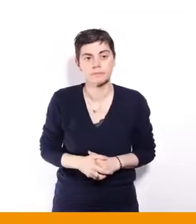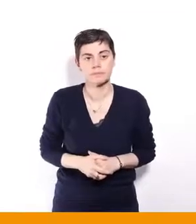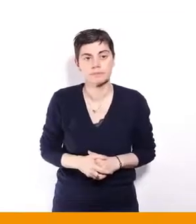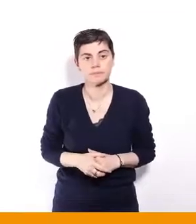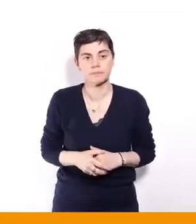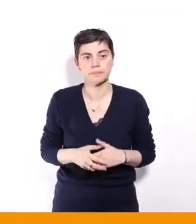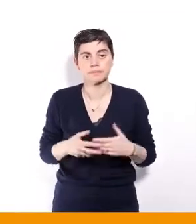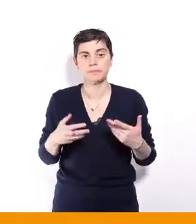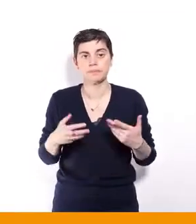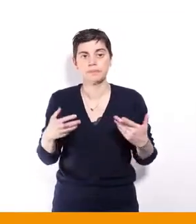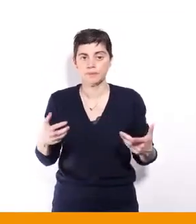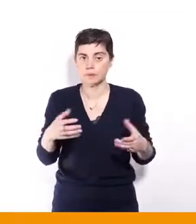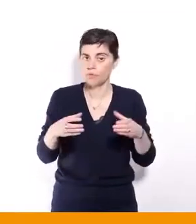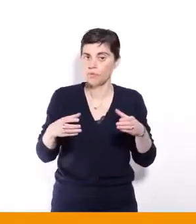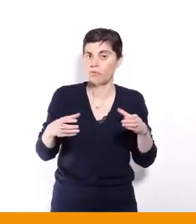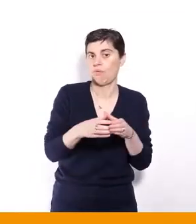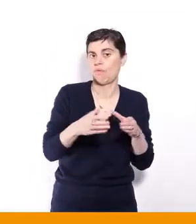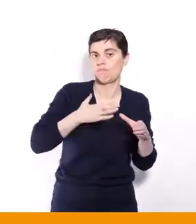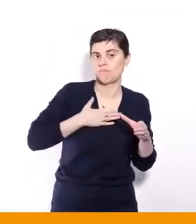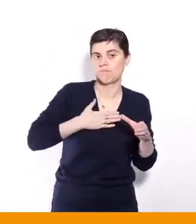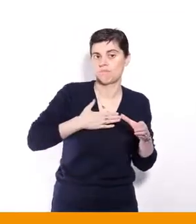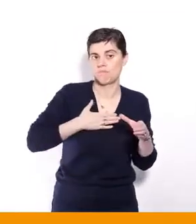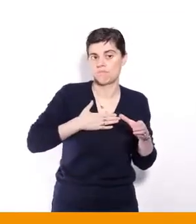parti, notre organisation Lutte ouvrière,